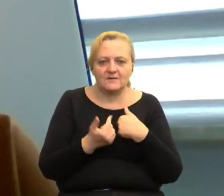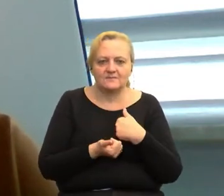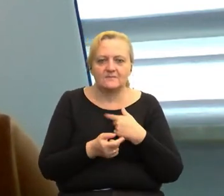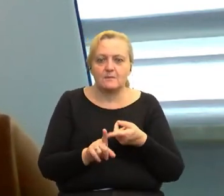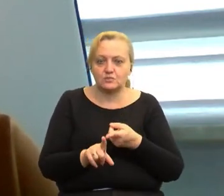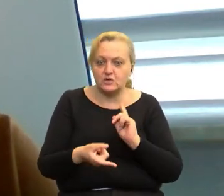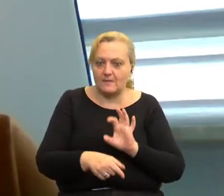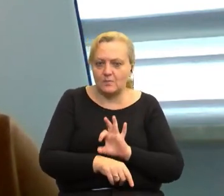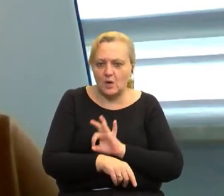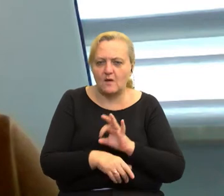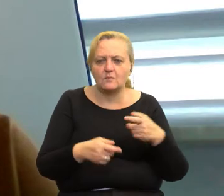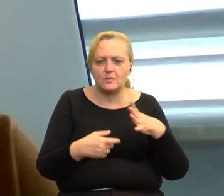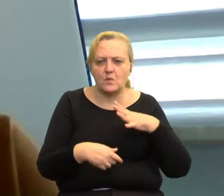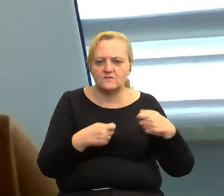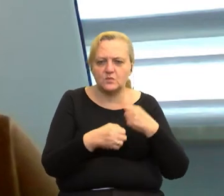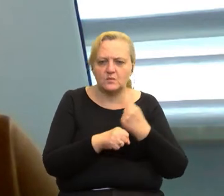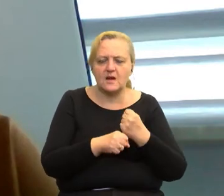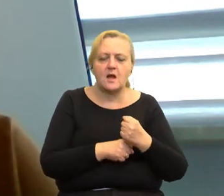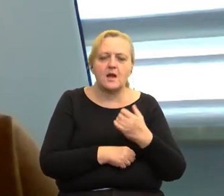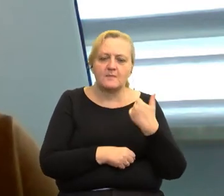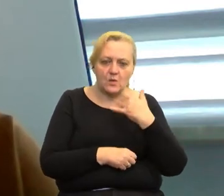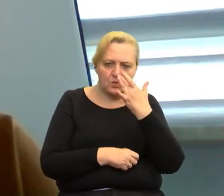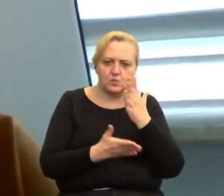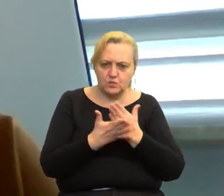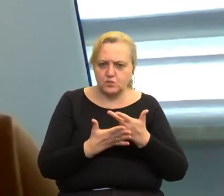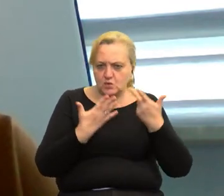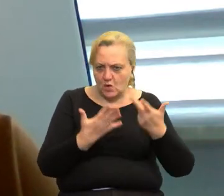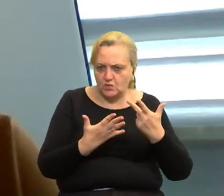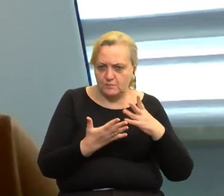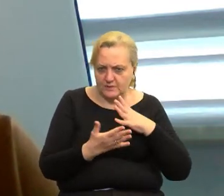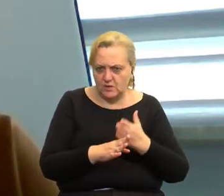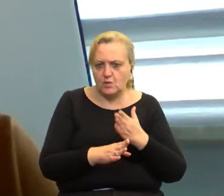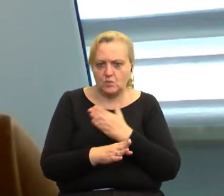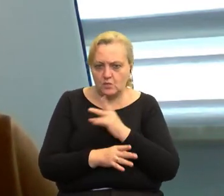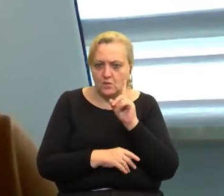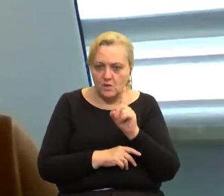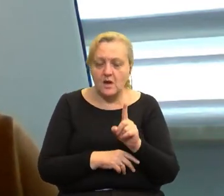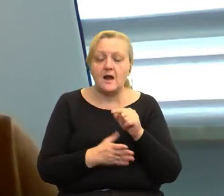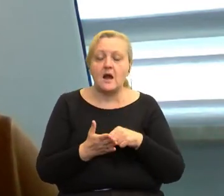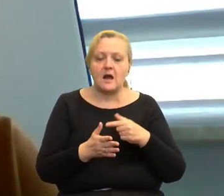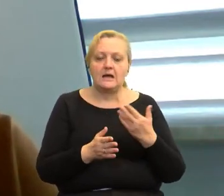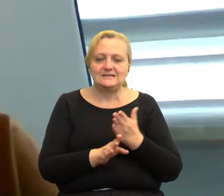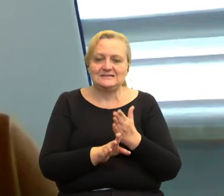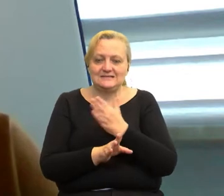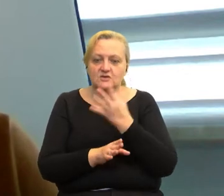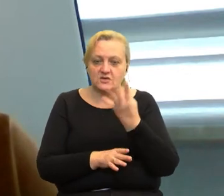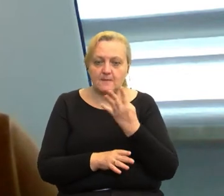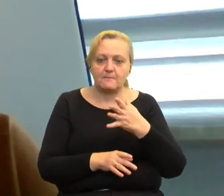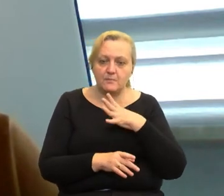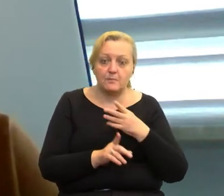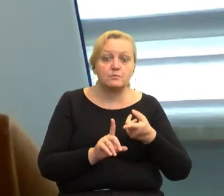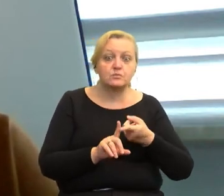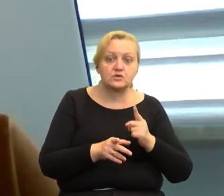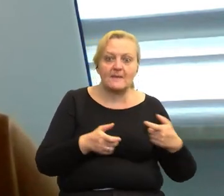projektem współpracowaliśmy z Białorusią już przez 8 lat i ostatnie 4 lata, zanim rozpoczęliśmy realizację